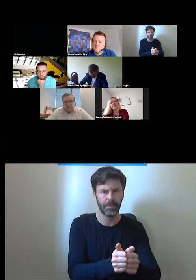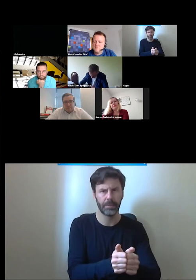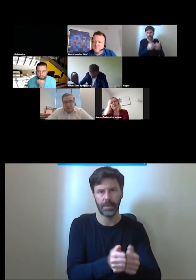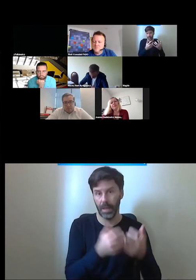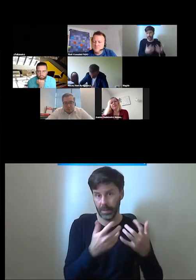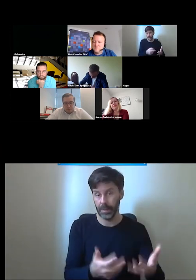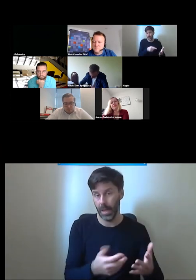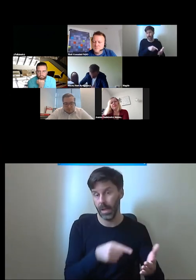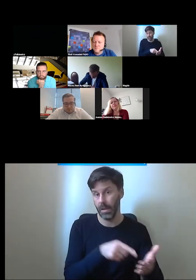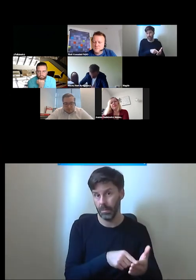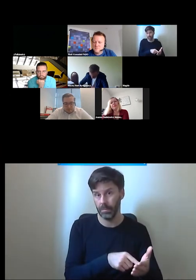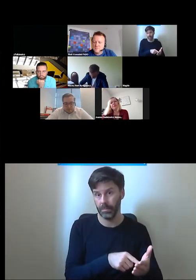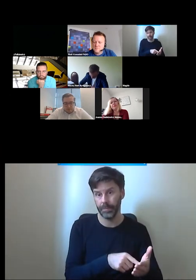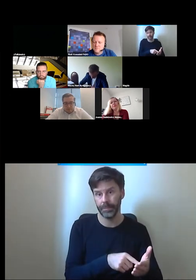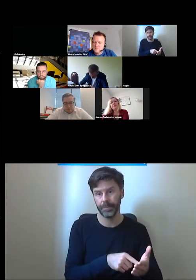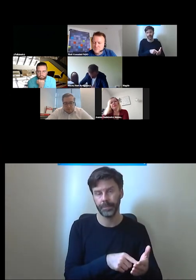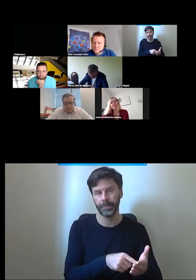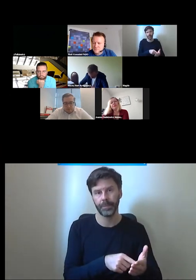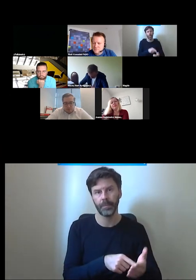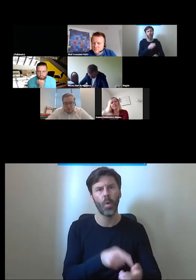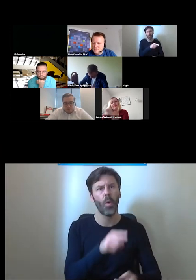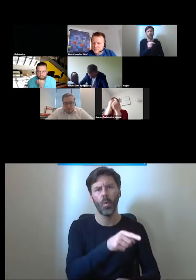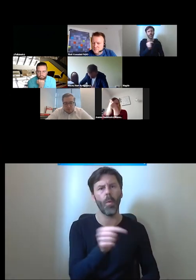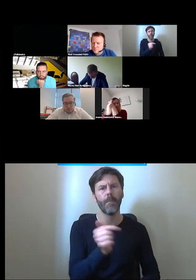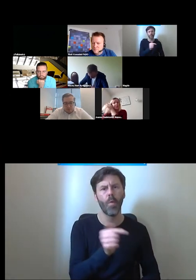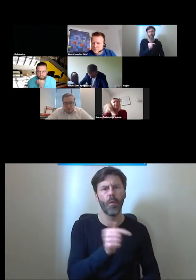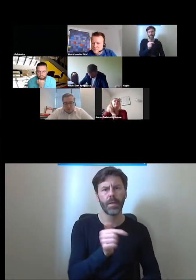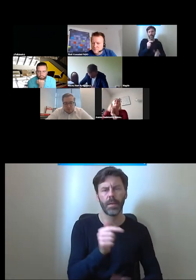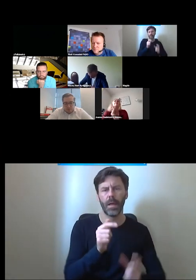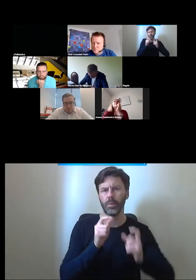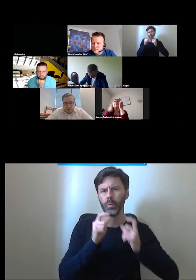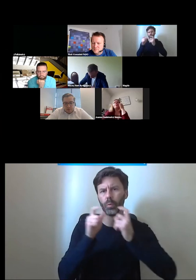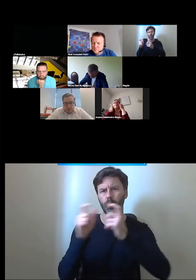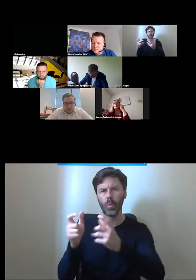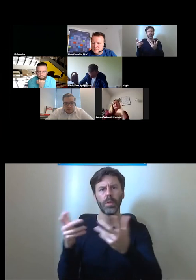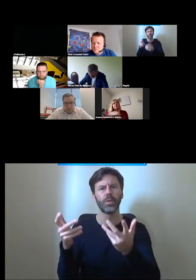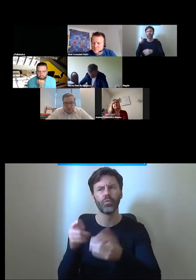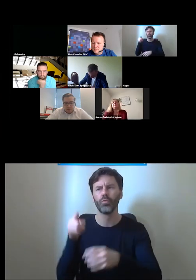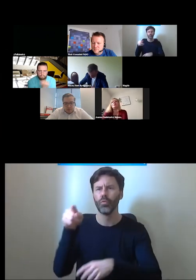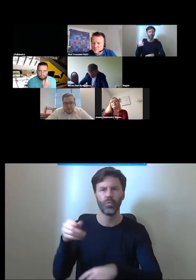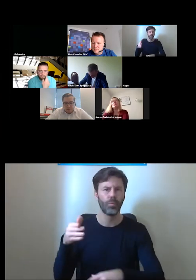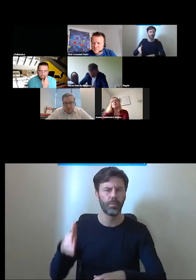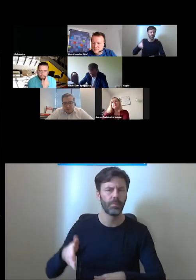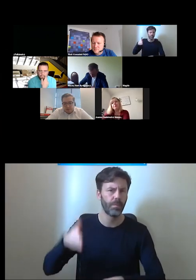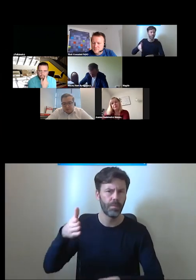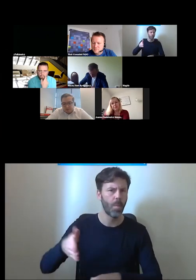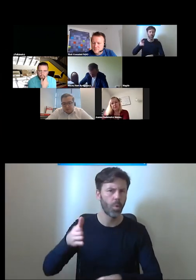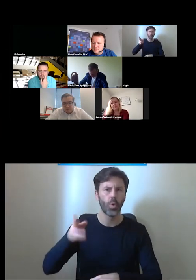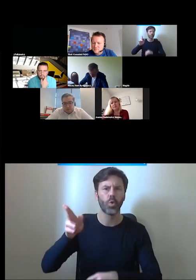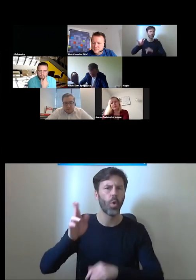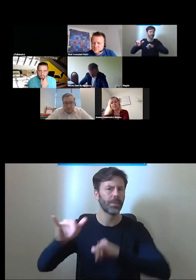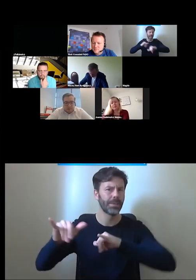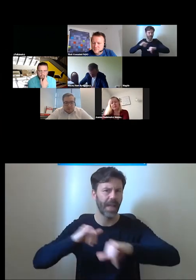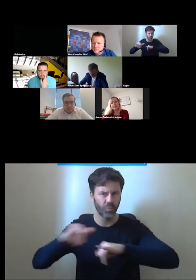czy tak podocznie mówimy powinna się zgłosić do przewoźnika lub zarządcy stacji zarządcy